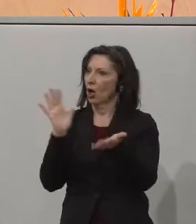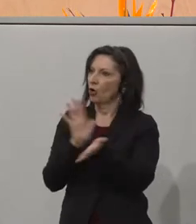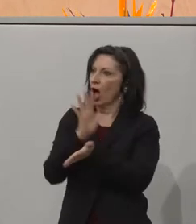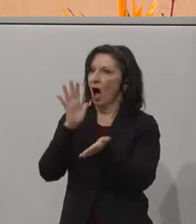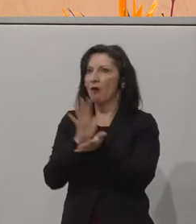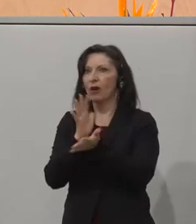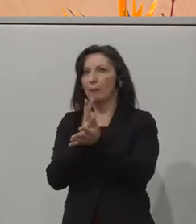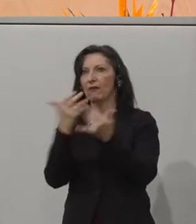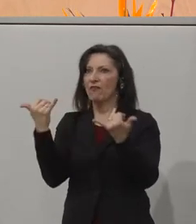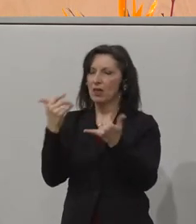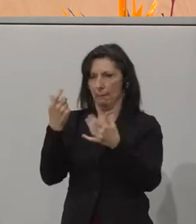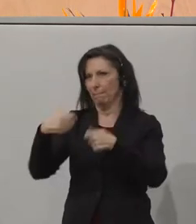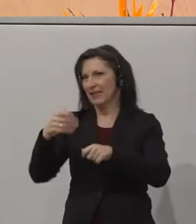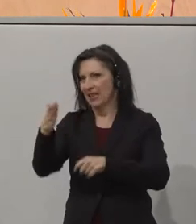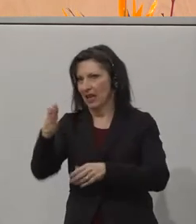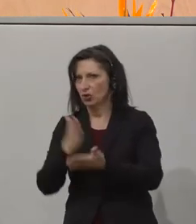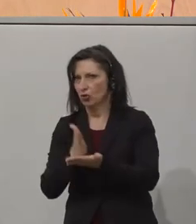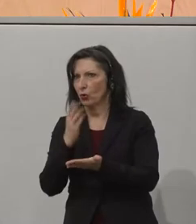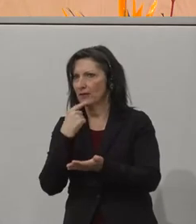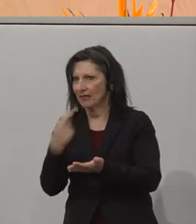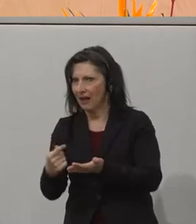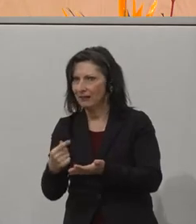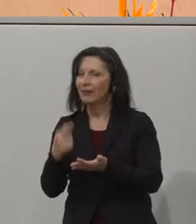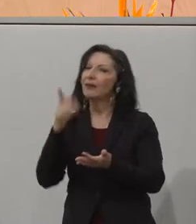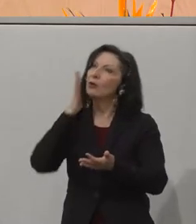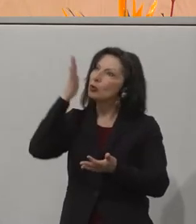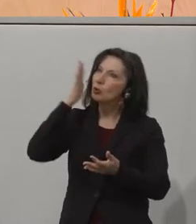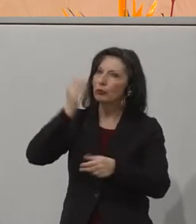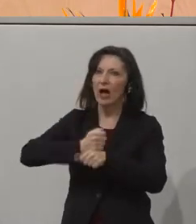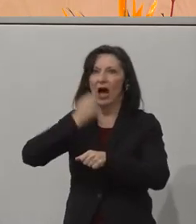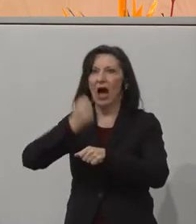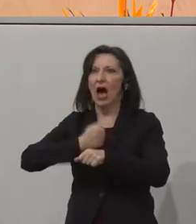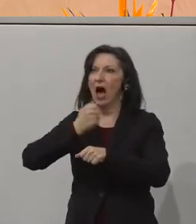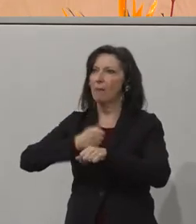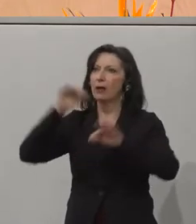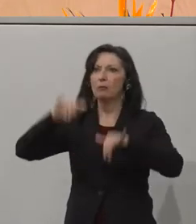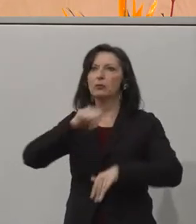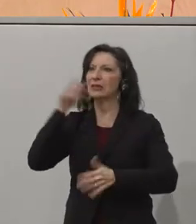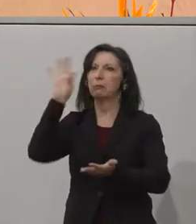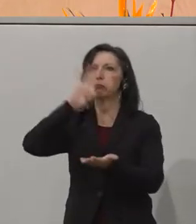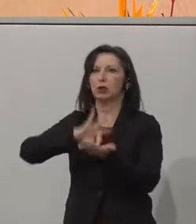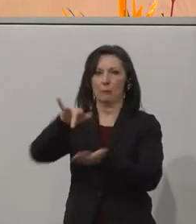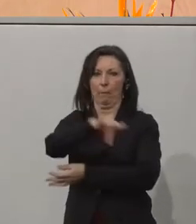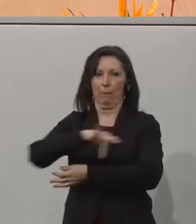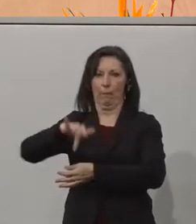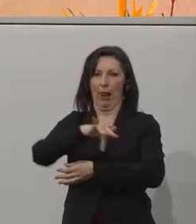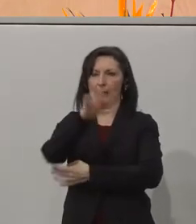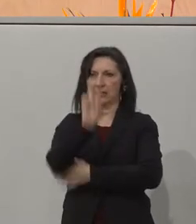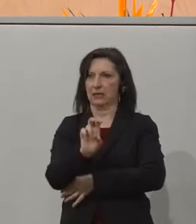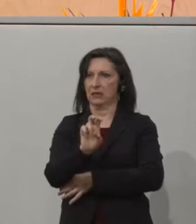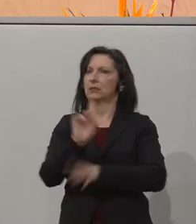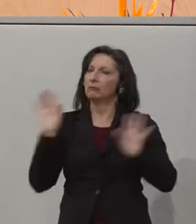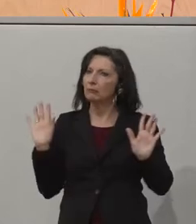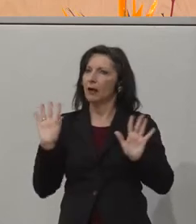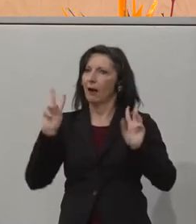wurde schon angesprochen, vom Präsidenten, ortsunabhängiger möglich ist. Das haben wir jetzt gelernt und das wird sicher auch in Zukunft möglich sein.